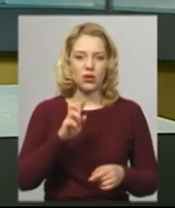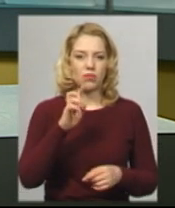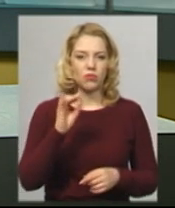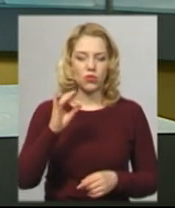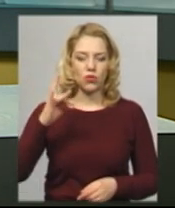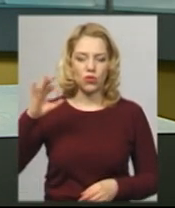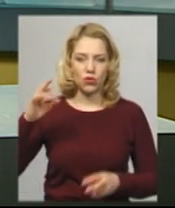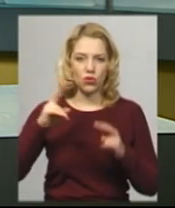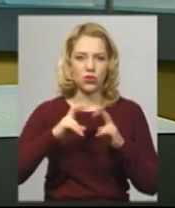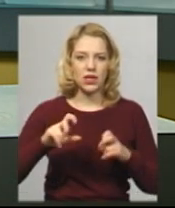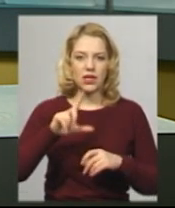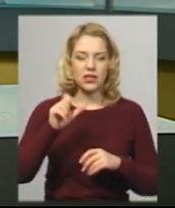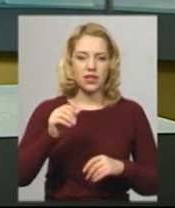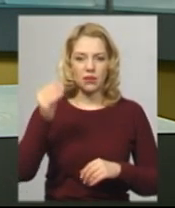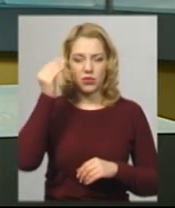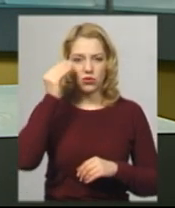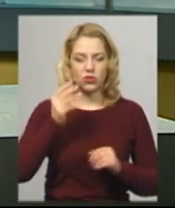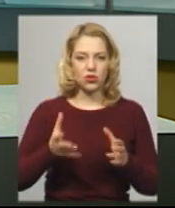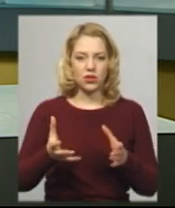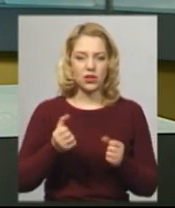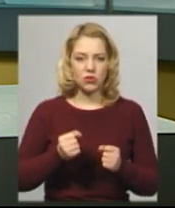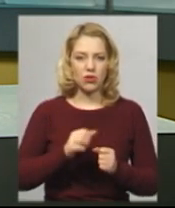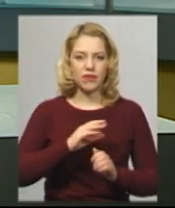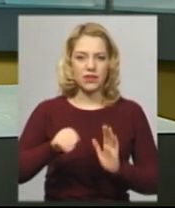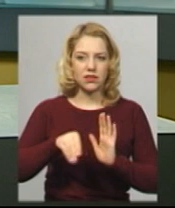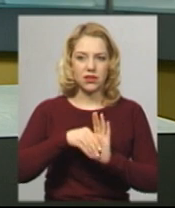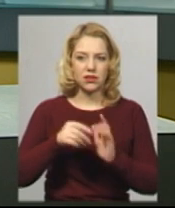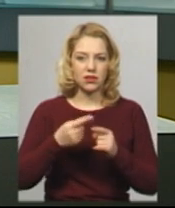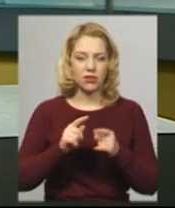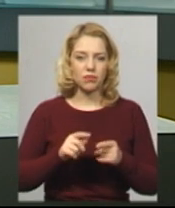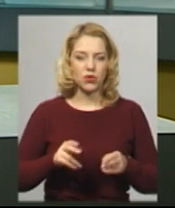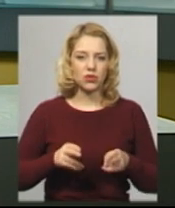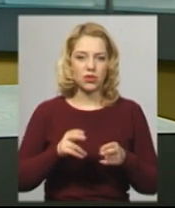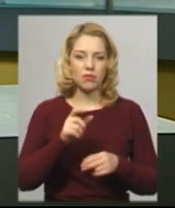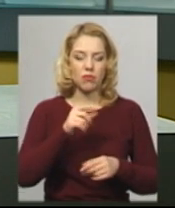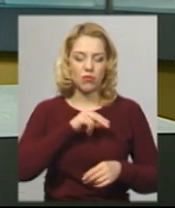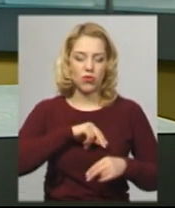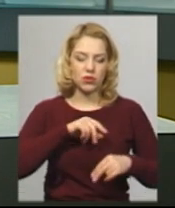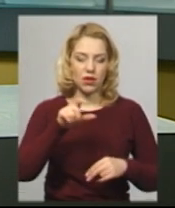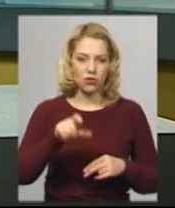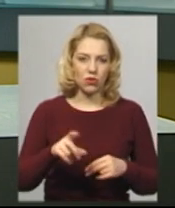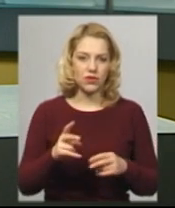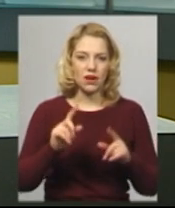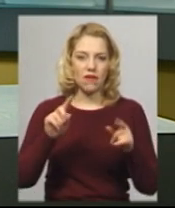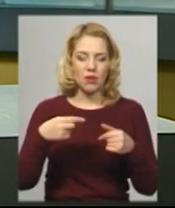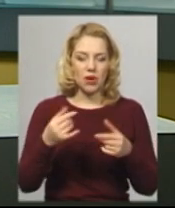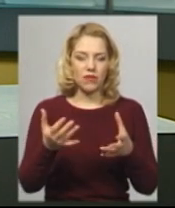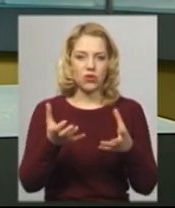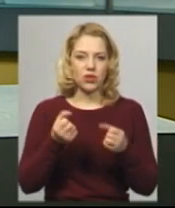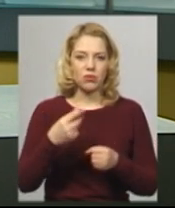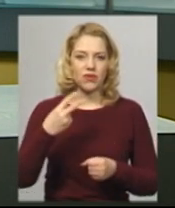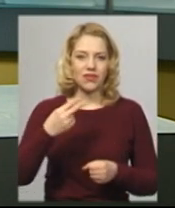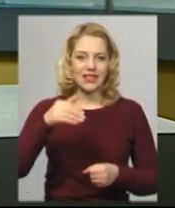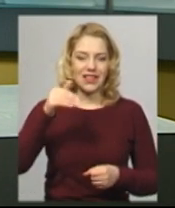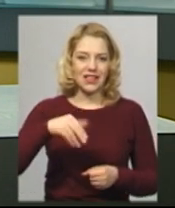підозрою в одержанні неправомірної вигоди. За попередньою версією, посадовець вимагав і отримав 20 тисяч доларів США в